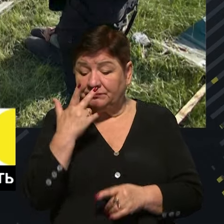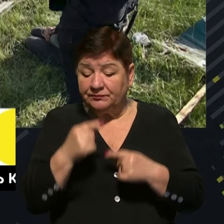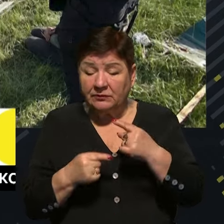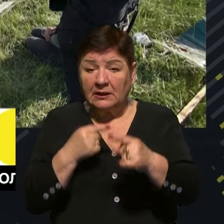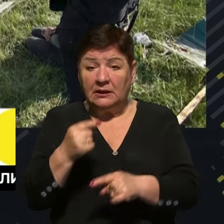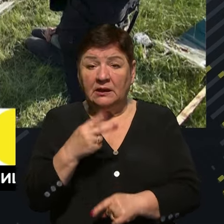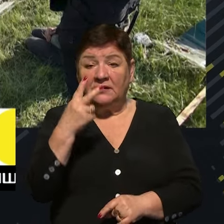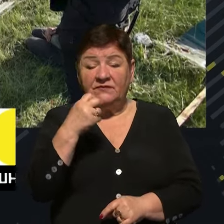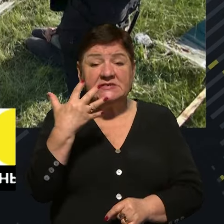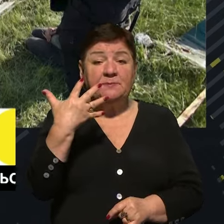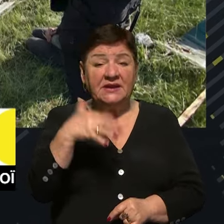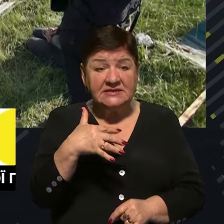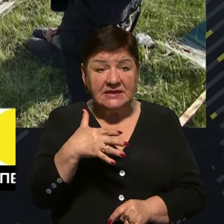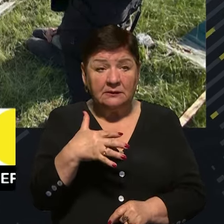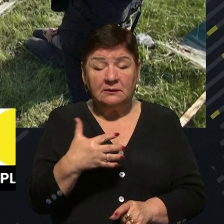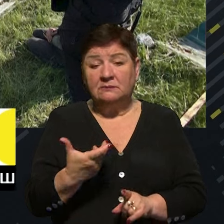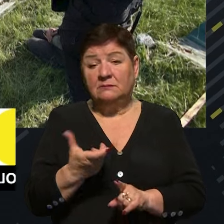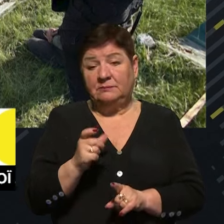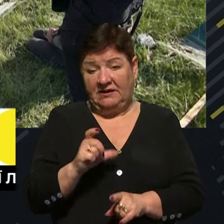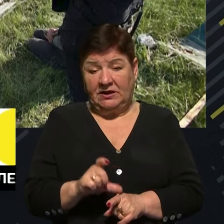це 250 переважно.